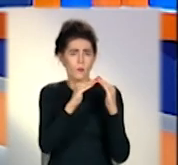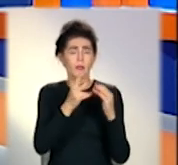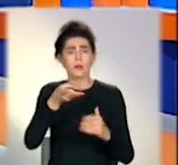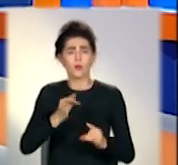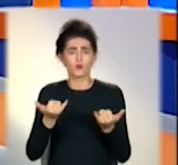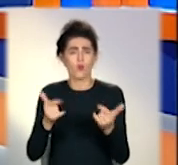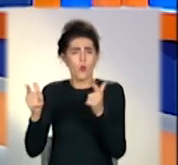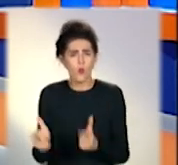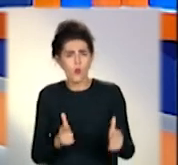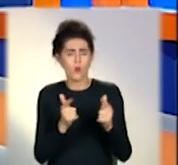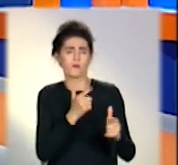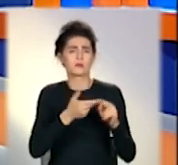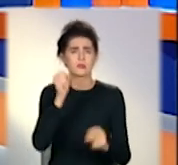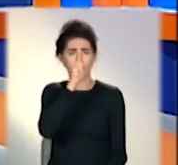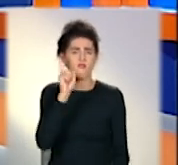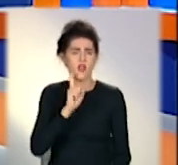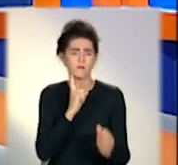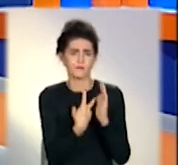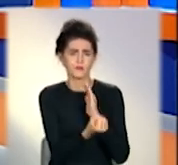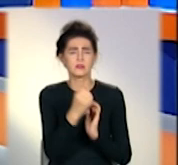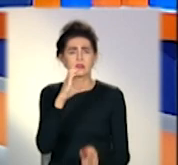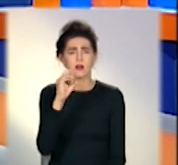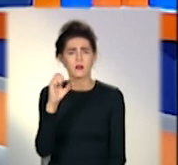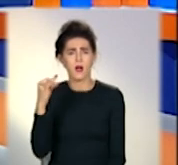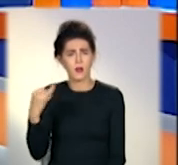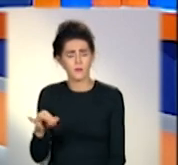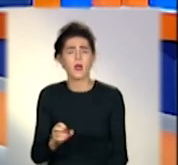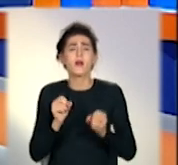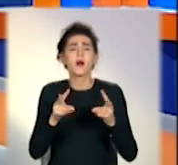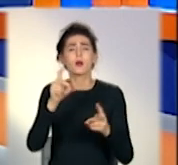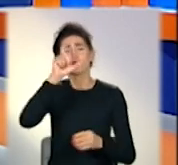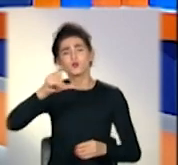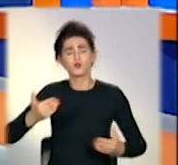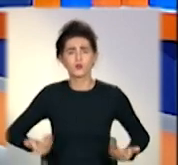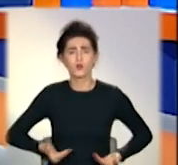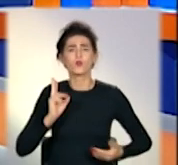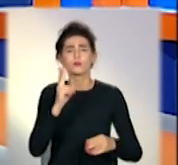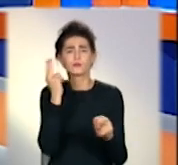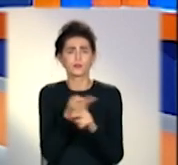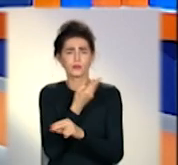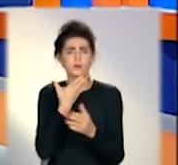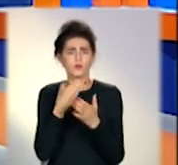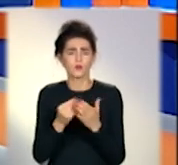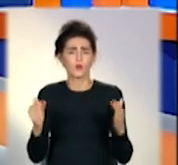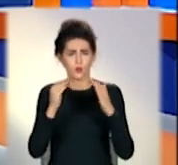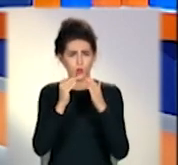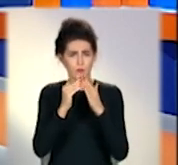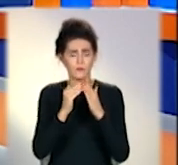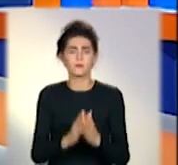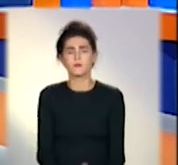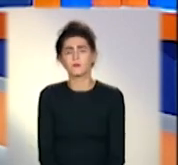готуються до зими в сараях. Як живеться людям, які втратили майно, розповість Максим Кондратенко.